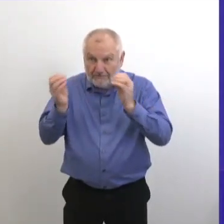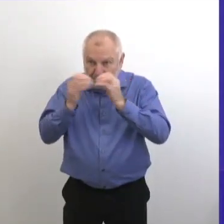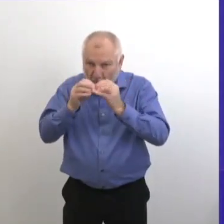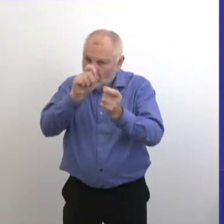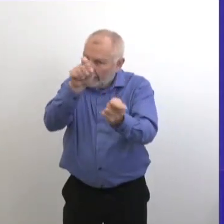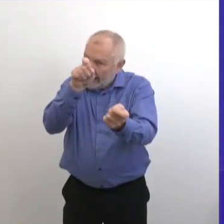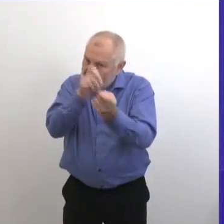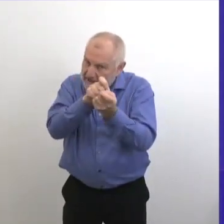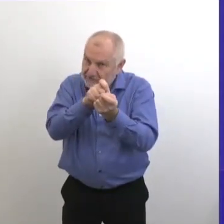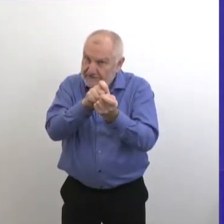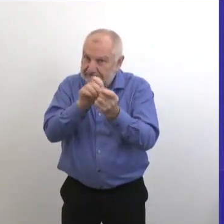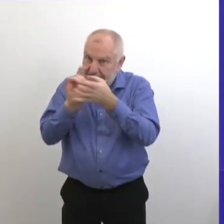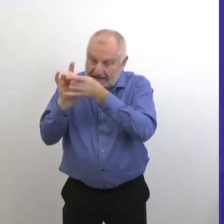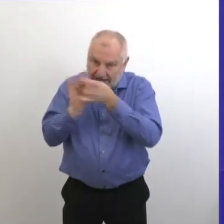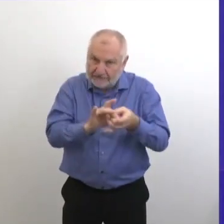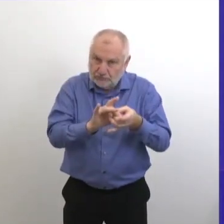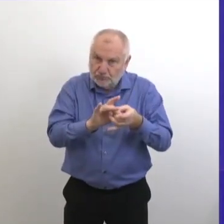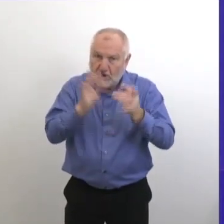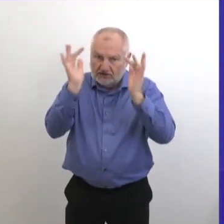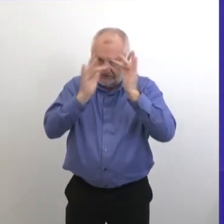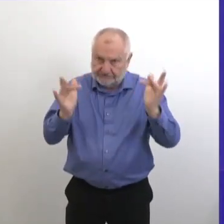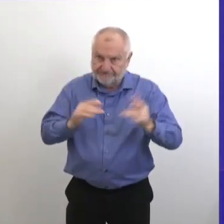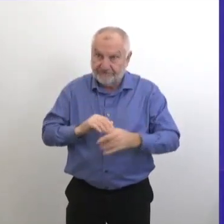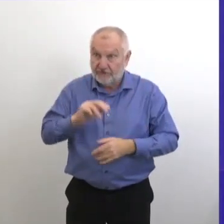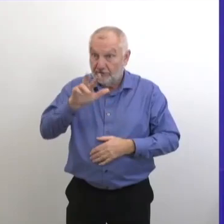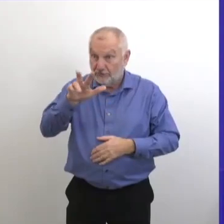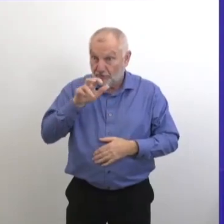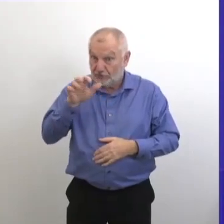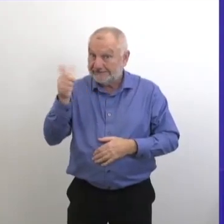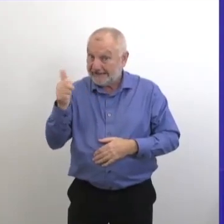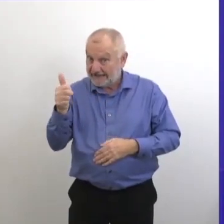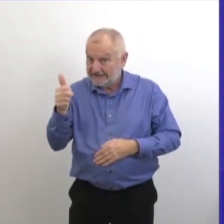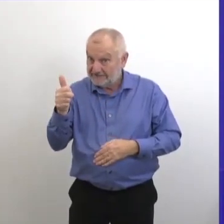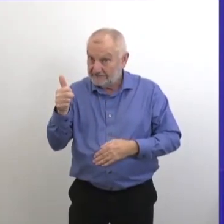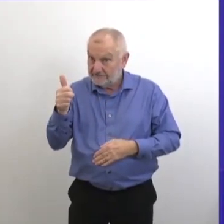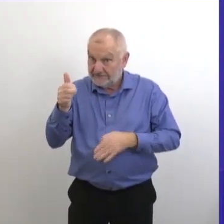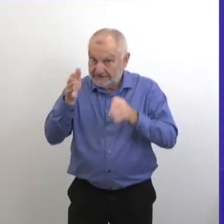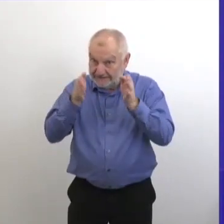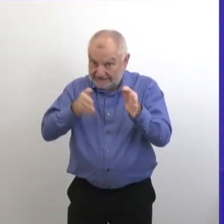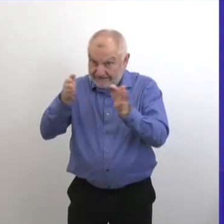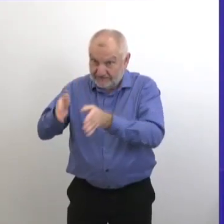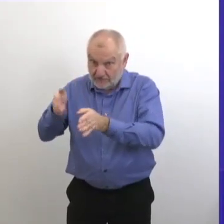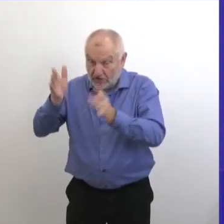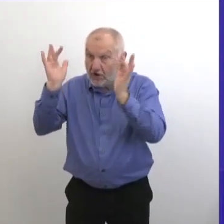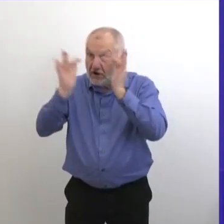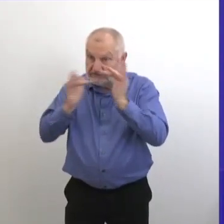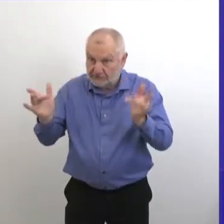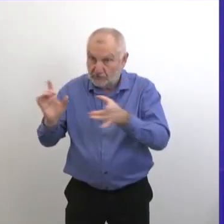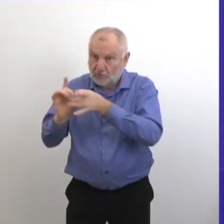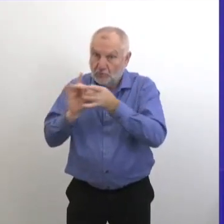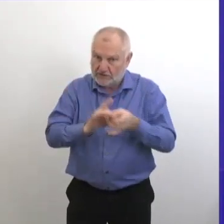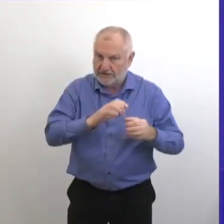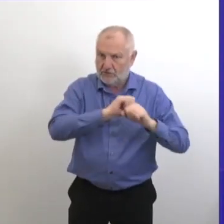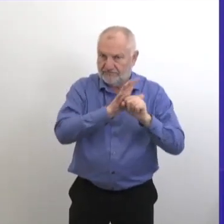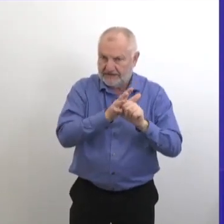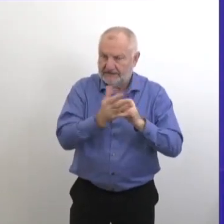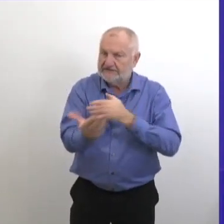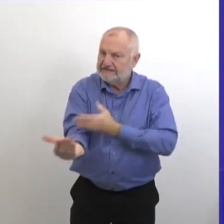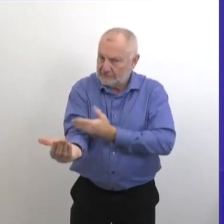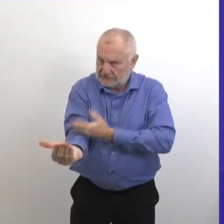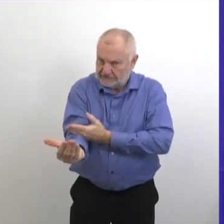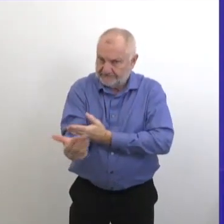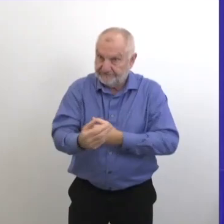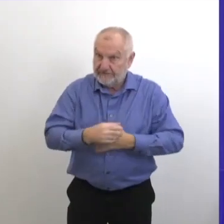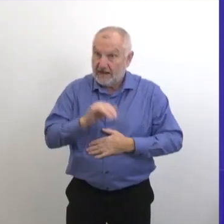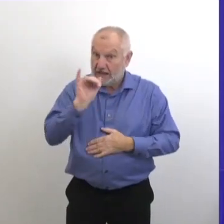liées à la COVID. Alors nous avions 310 personnes à l'hôpital à cause de la COVID-19 ce matin. Notre programme de